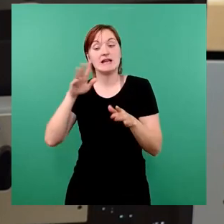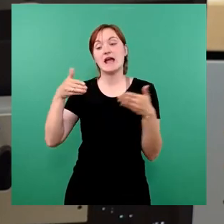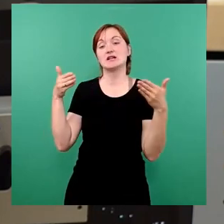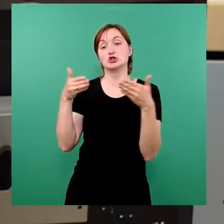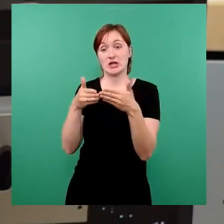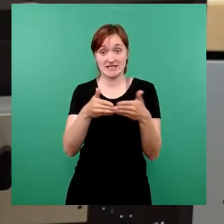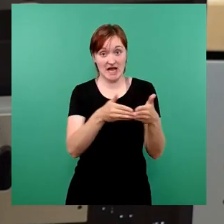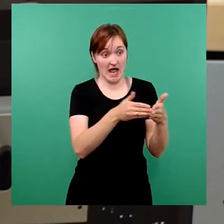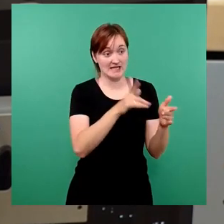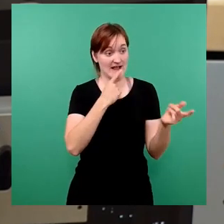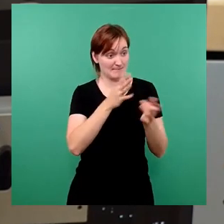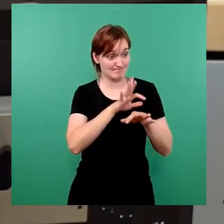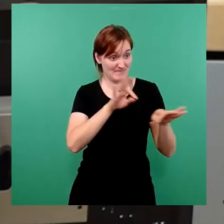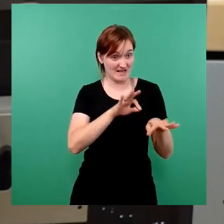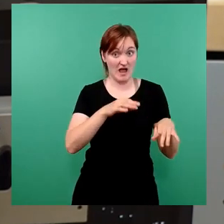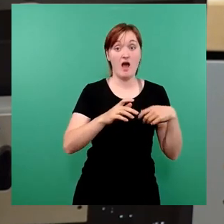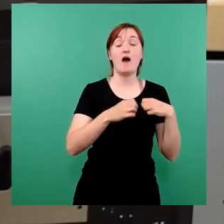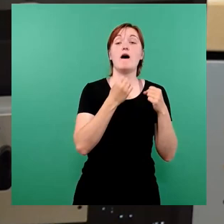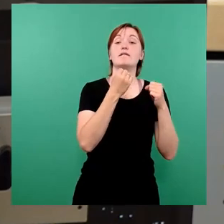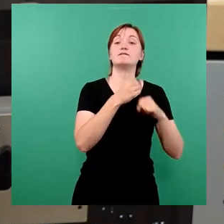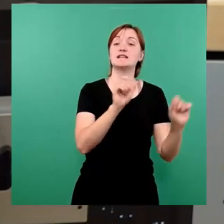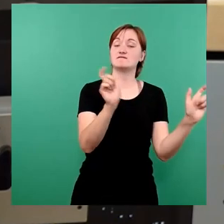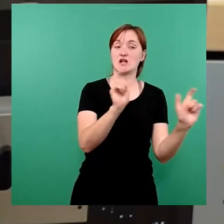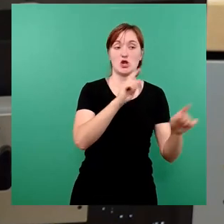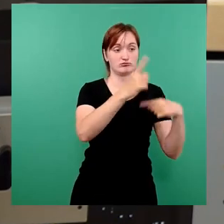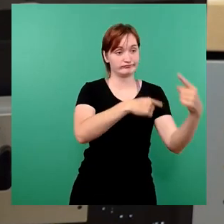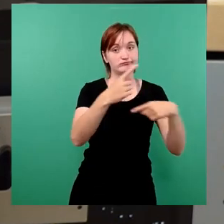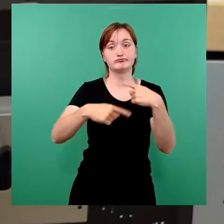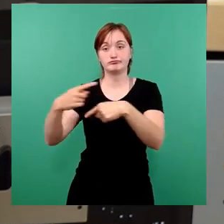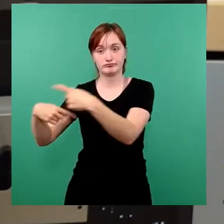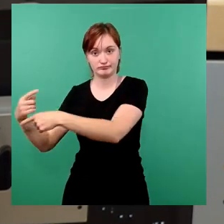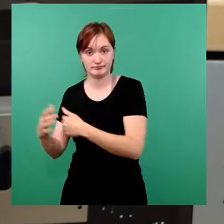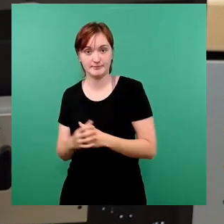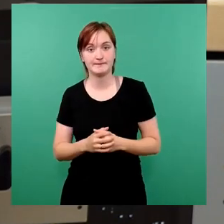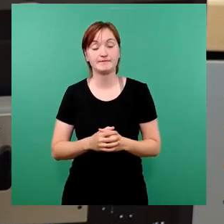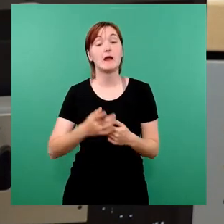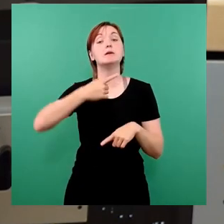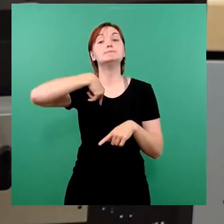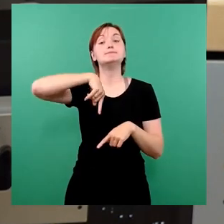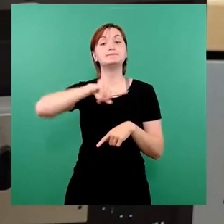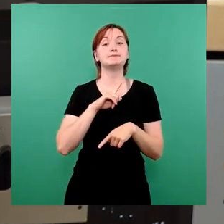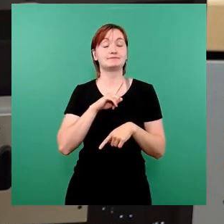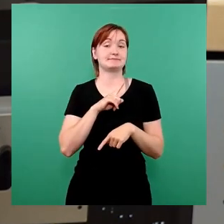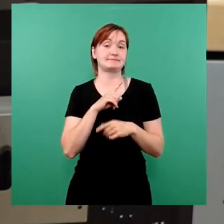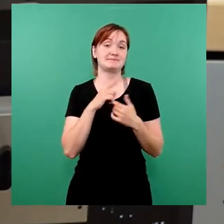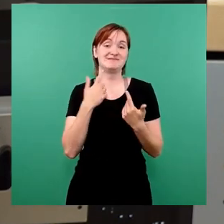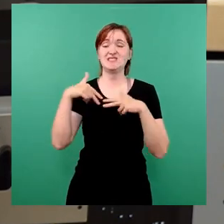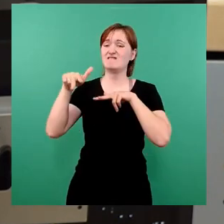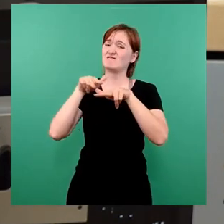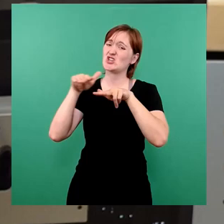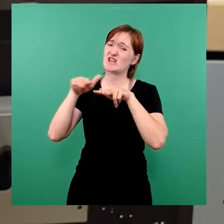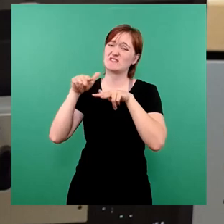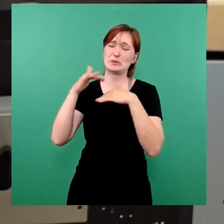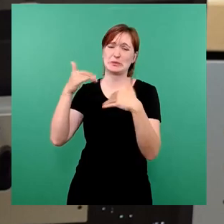wieder und weiterhin zu führen. Wir hier werden hinsichtlich der wohl immer schlechter werdenden wirtschaftlichen Lage